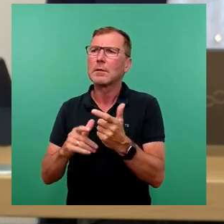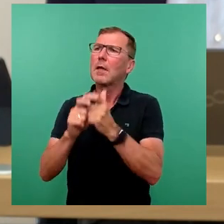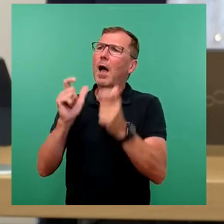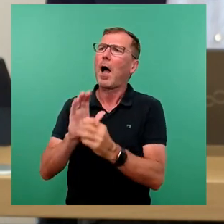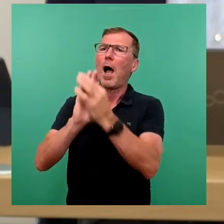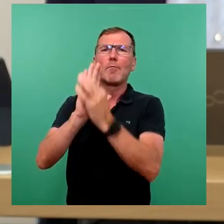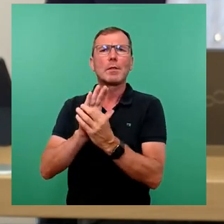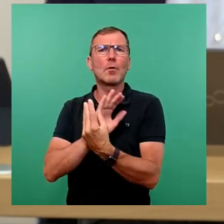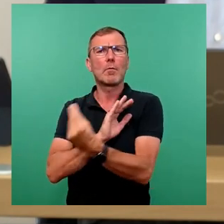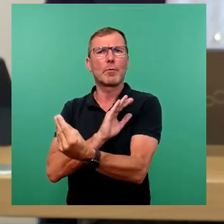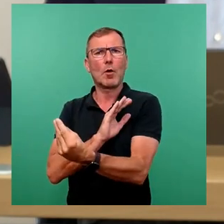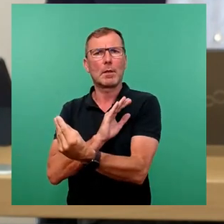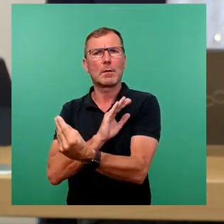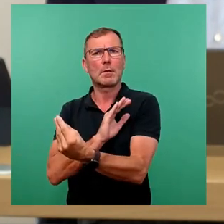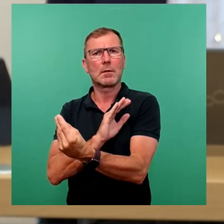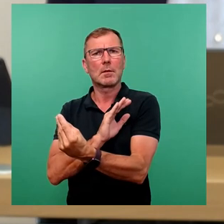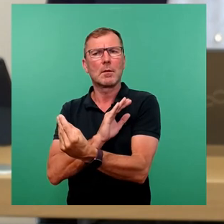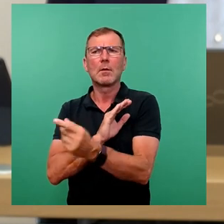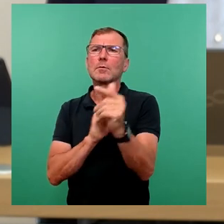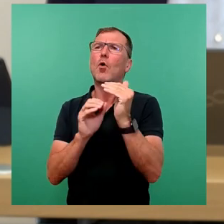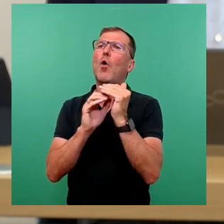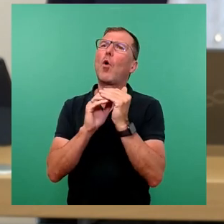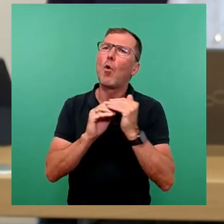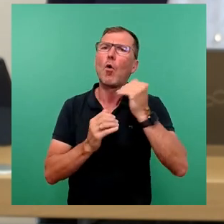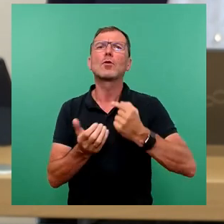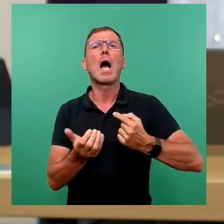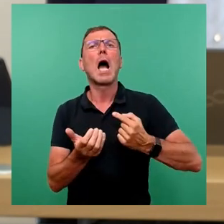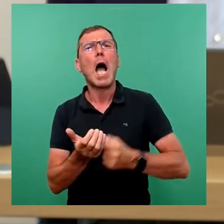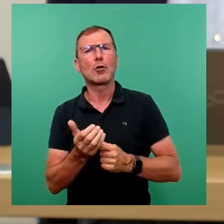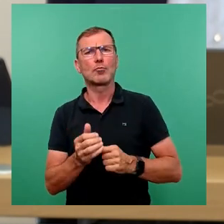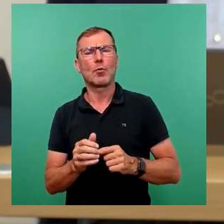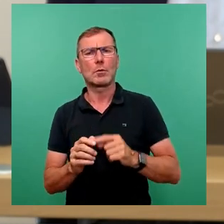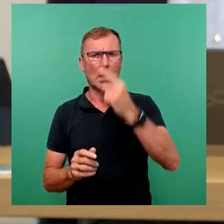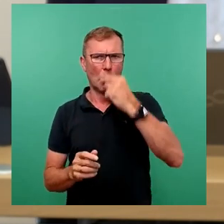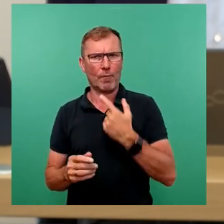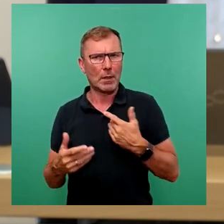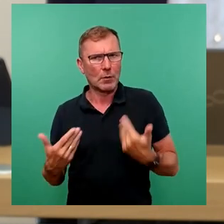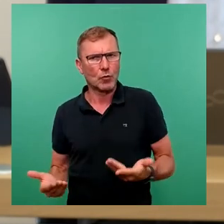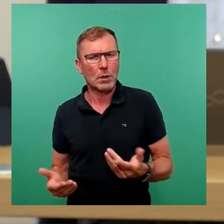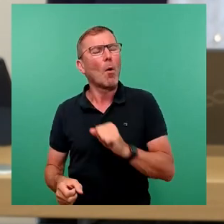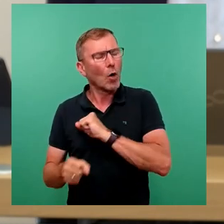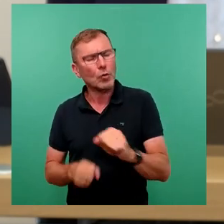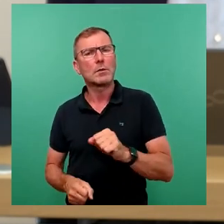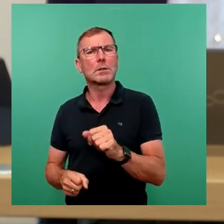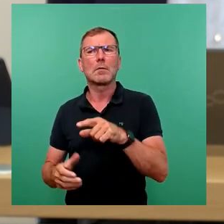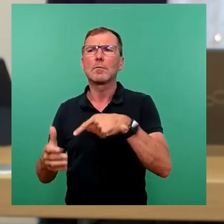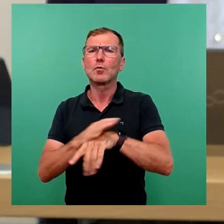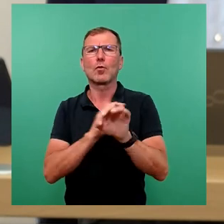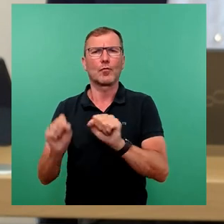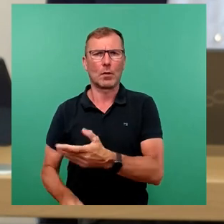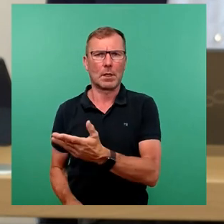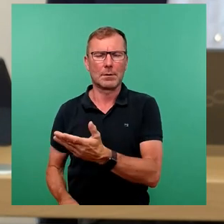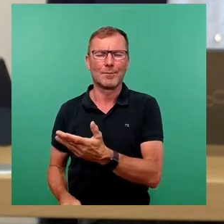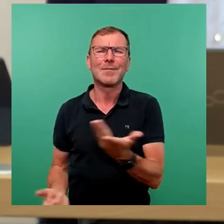vorfinden, auch unter einem höheren Anspruchsprofil, was da ist, noch in der Lage zu sein, das durchzuführen. Was meine ich damit?